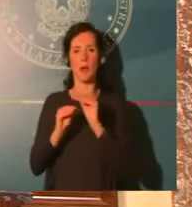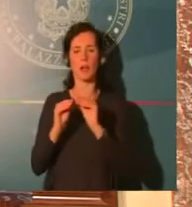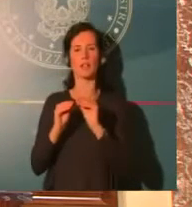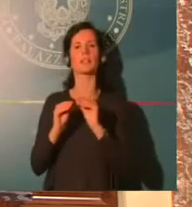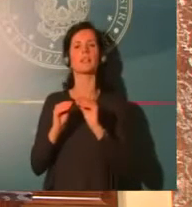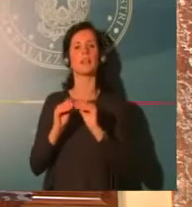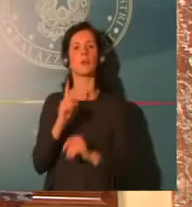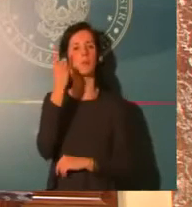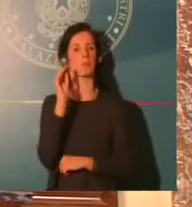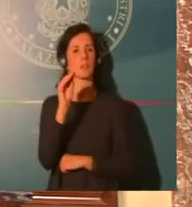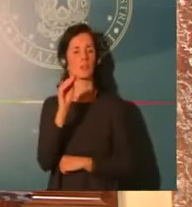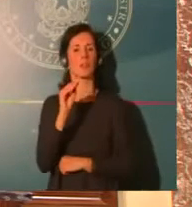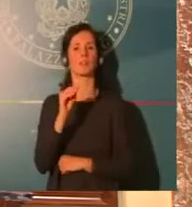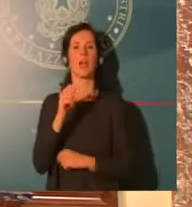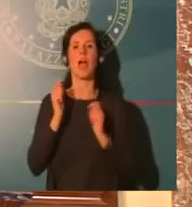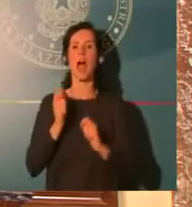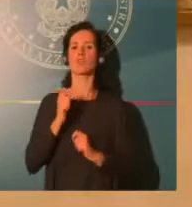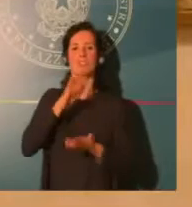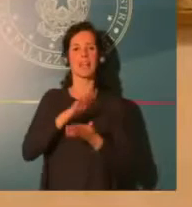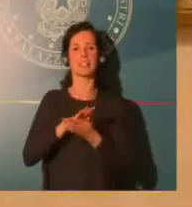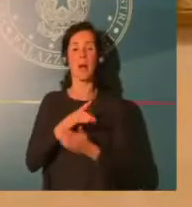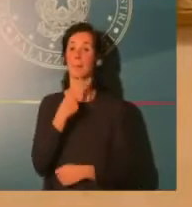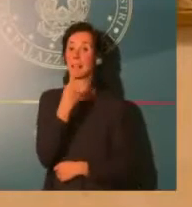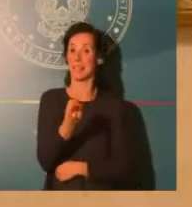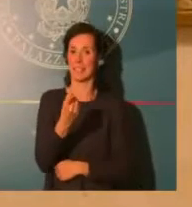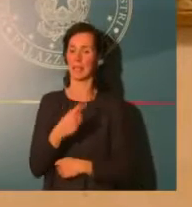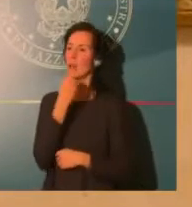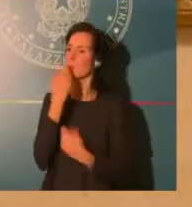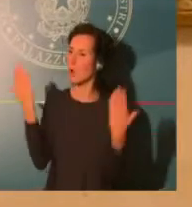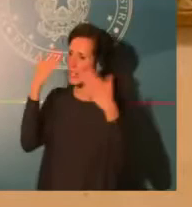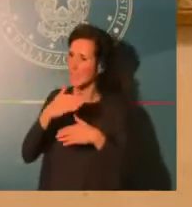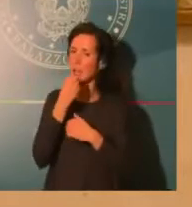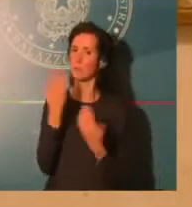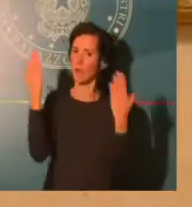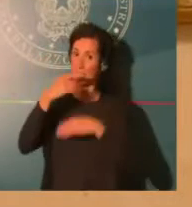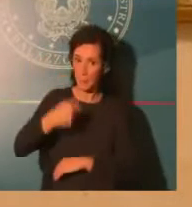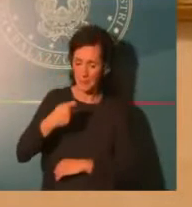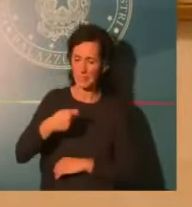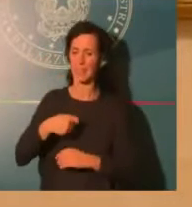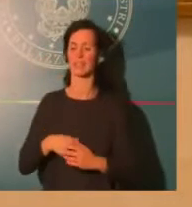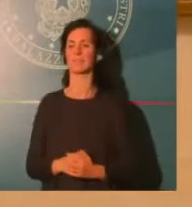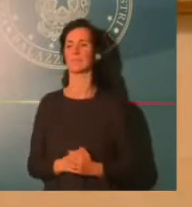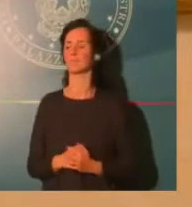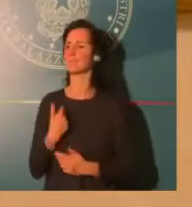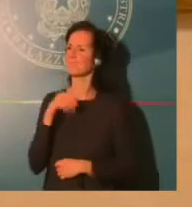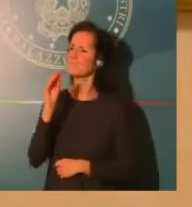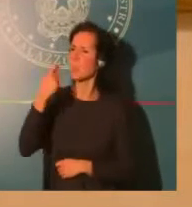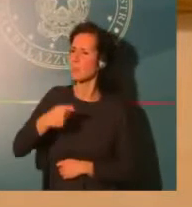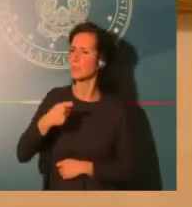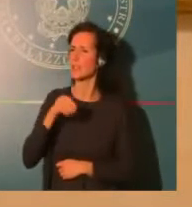chiedo in primo luogo una conferma, dopo averla ascoltata, se lei non esclude più, mi pare di capire, che ci possa essere un lockdown